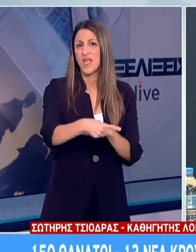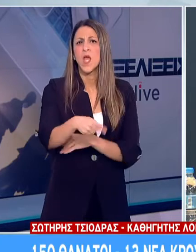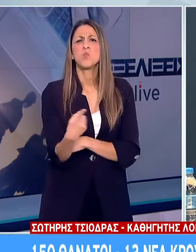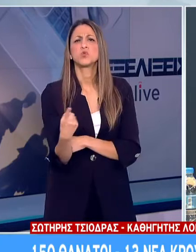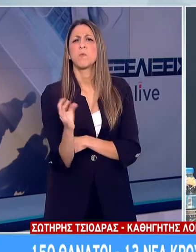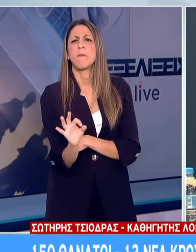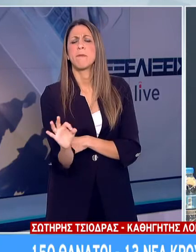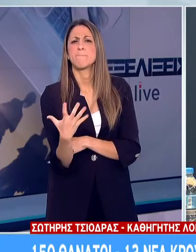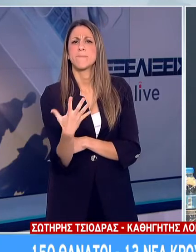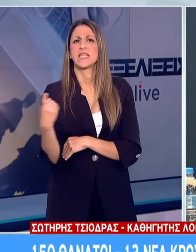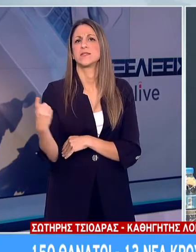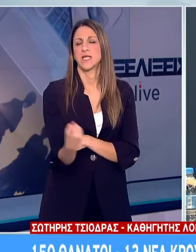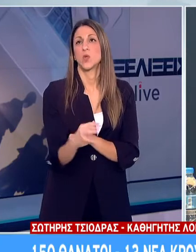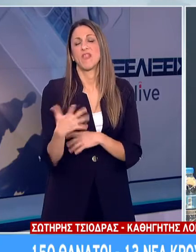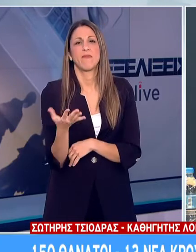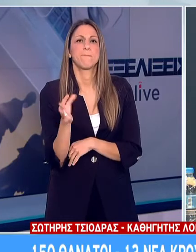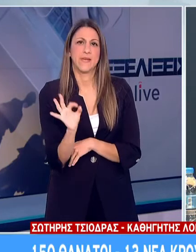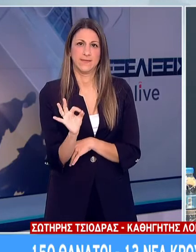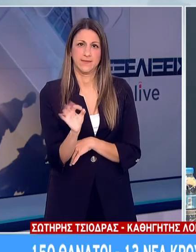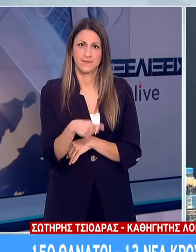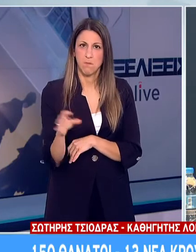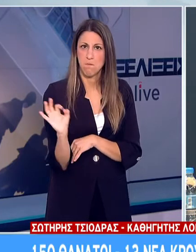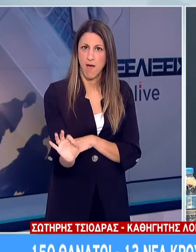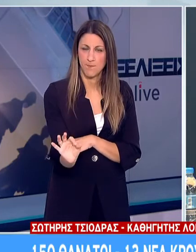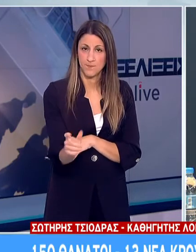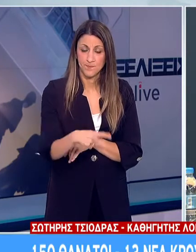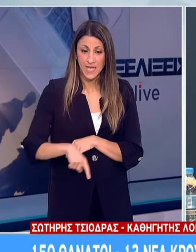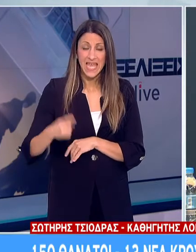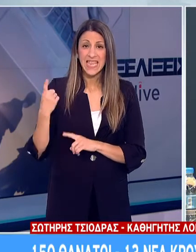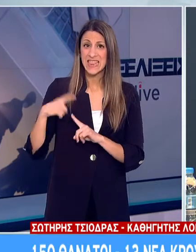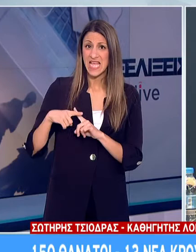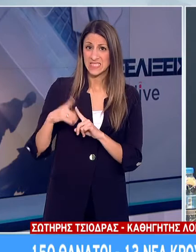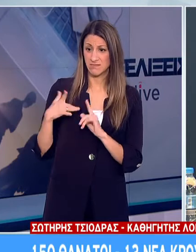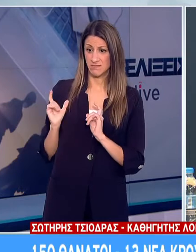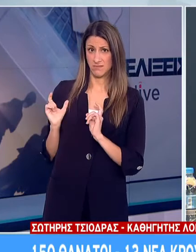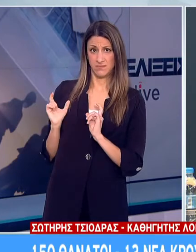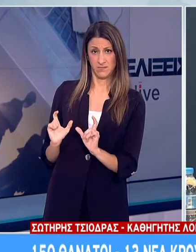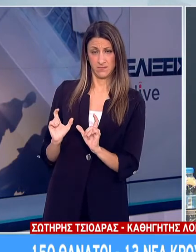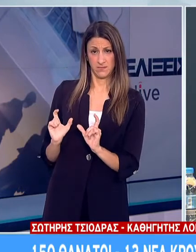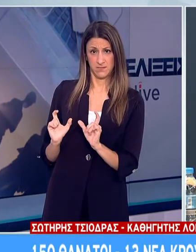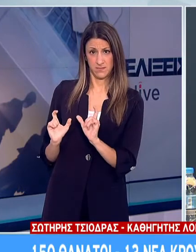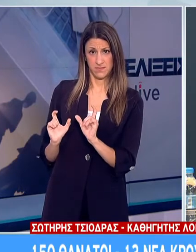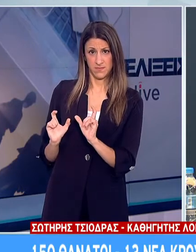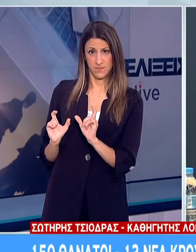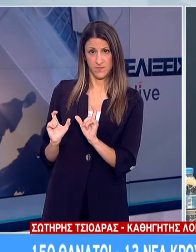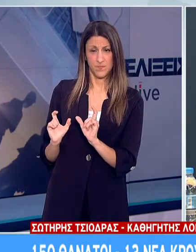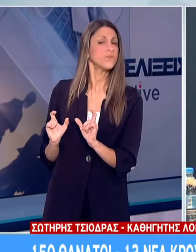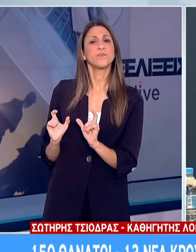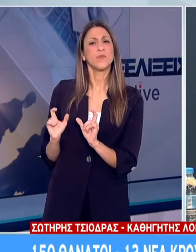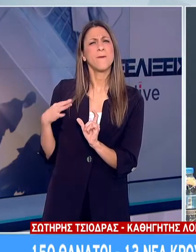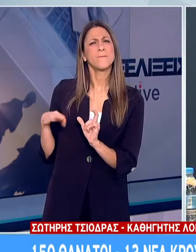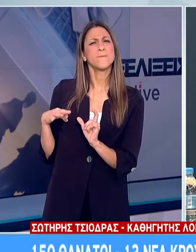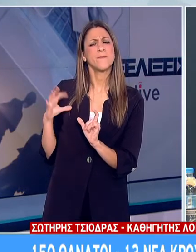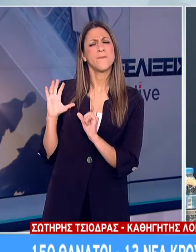5%, δηλαδή 50 άνθρωποι, και ένα τέστα της σωμάτων έχει ευαισθησία